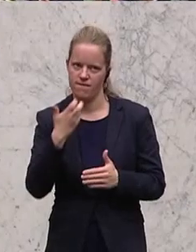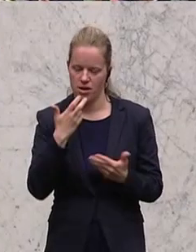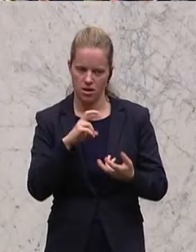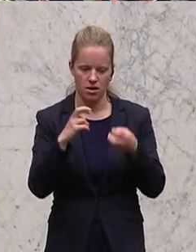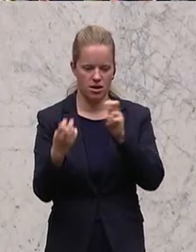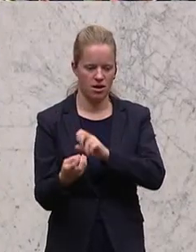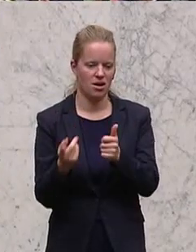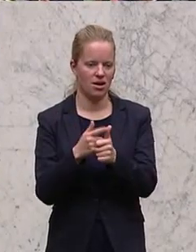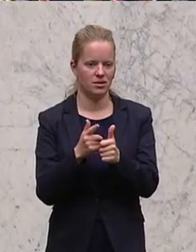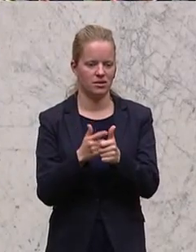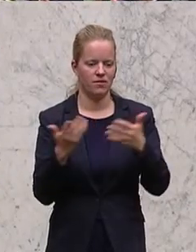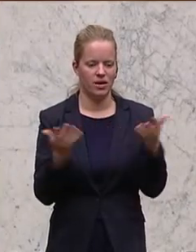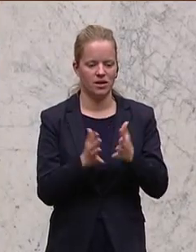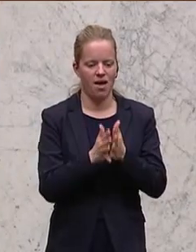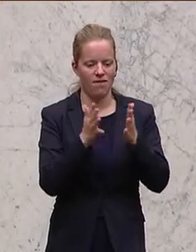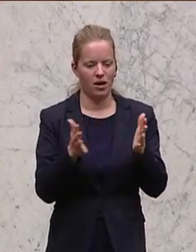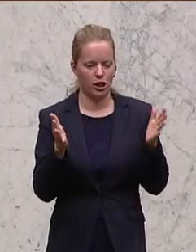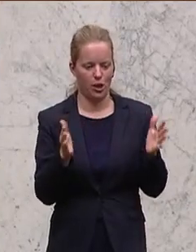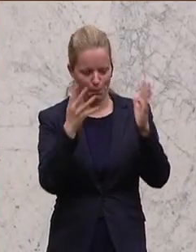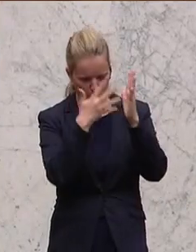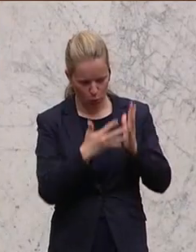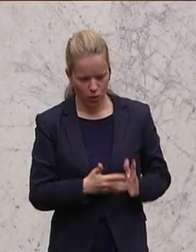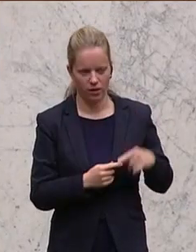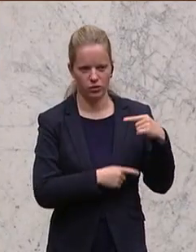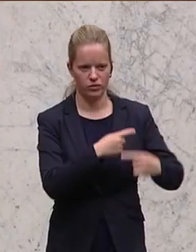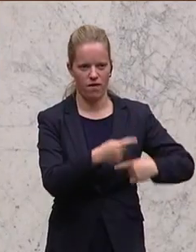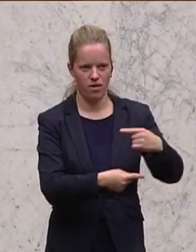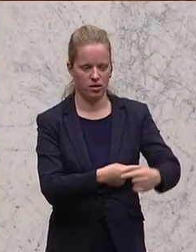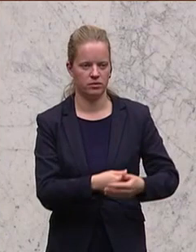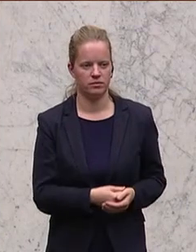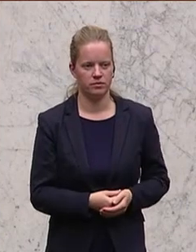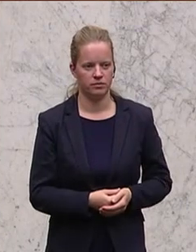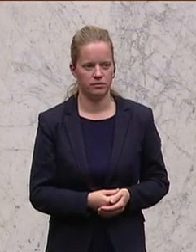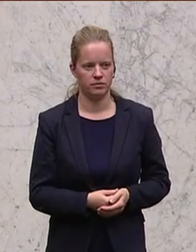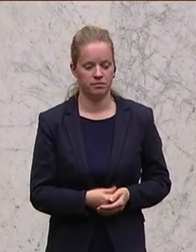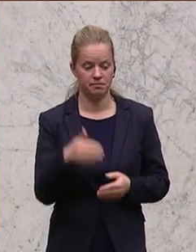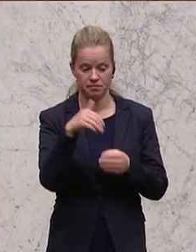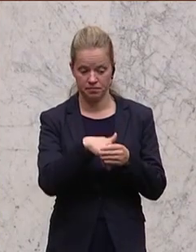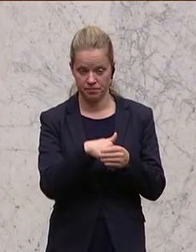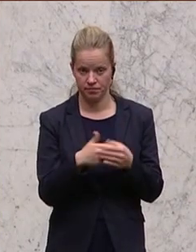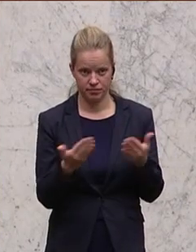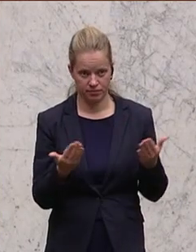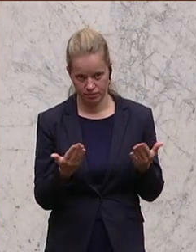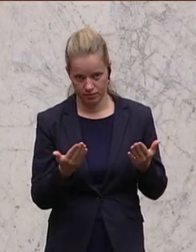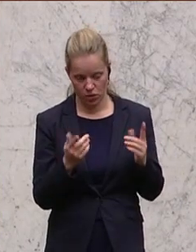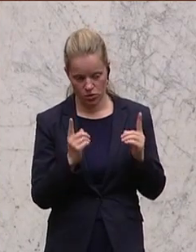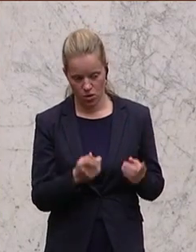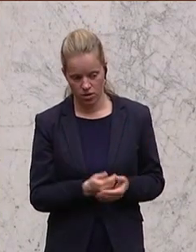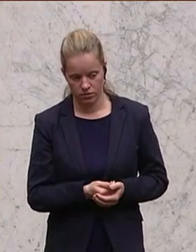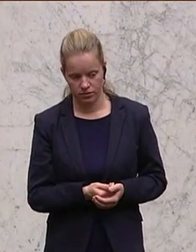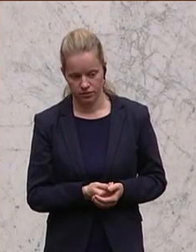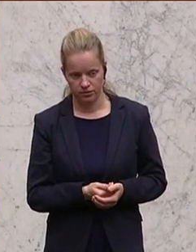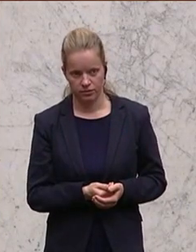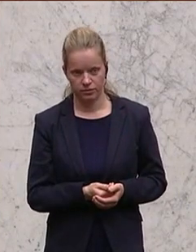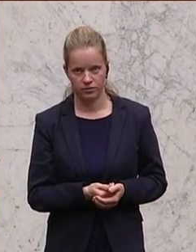Das eine ist das erweiterte Begutachtungsverfahren. Das erweiterte Begutachtungsverfahren soll darin bestehen, dass es zum